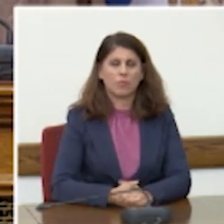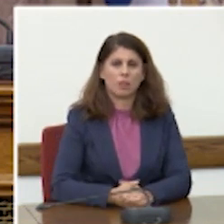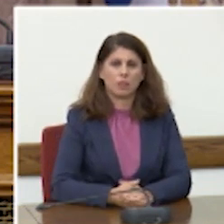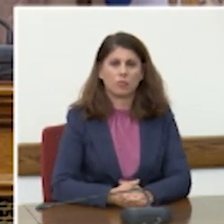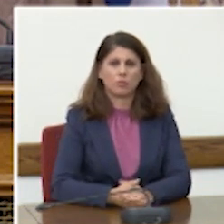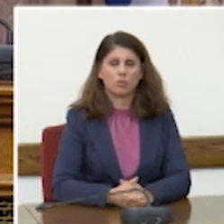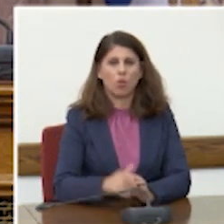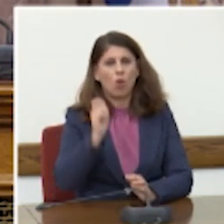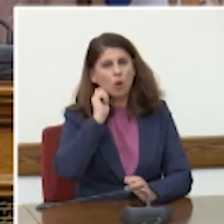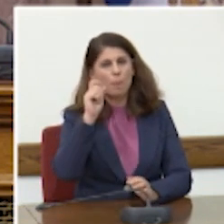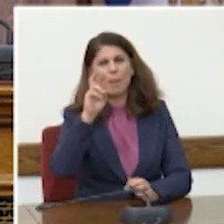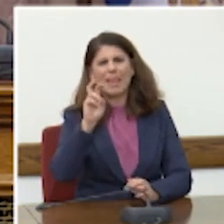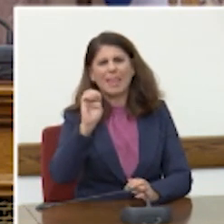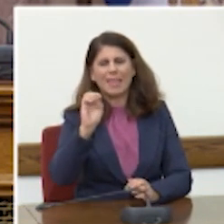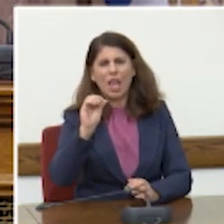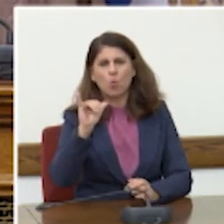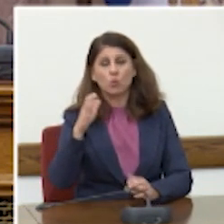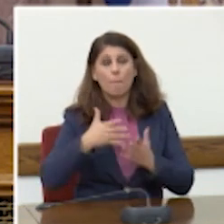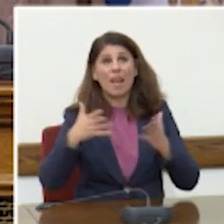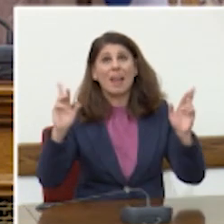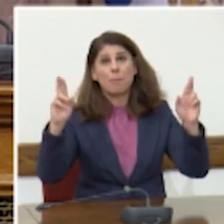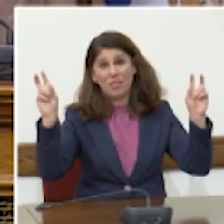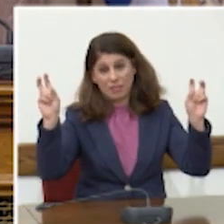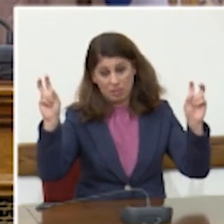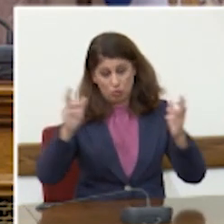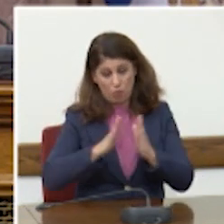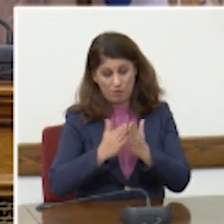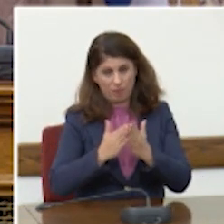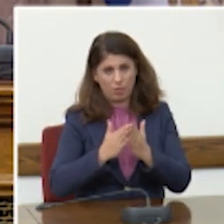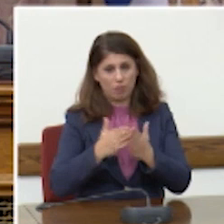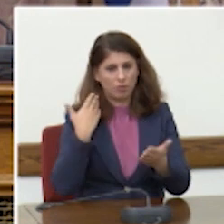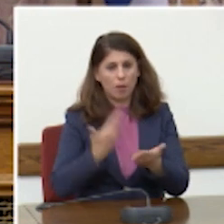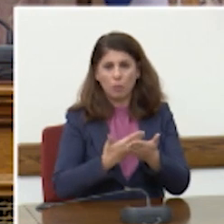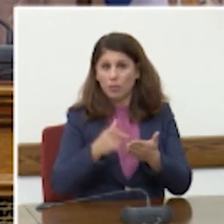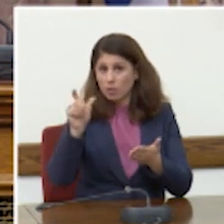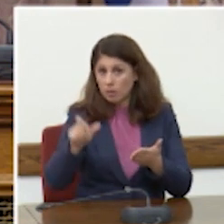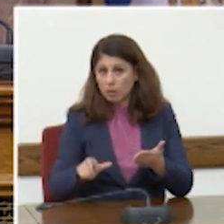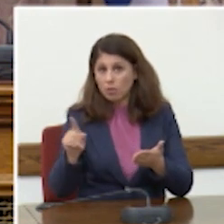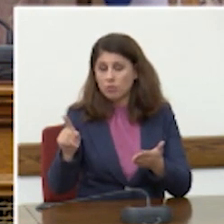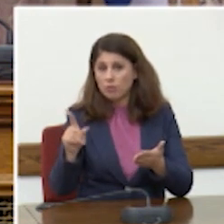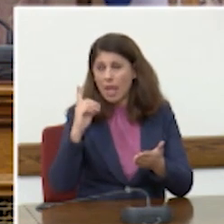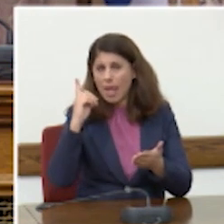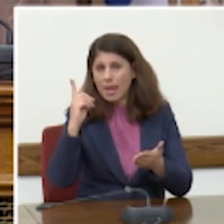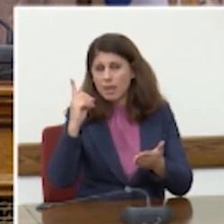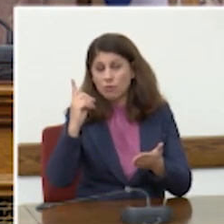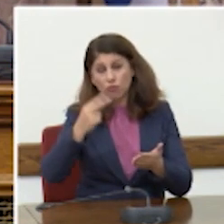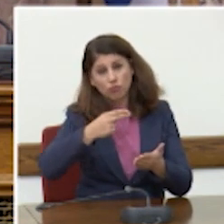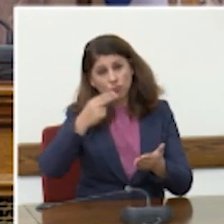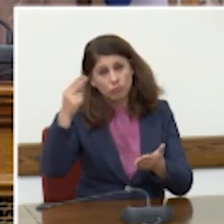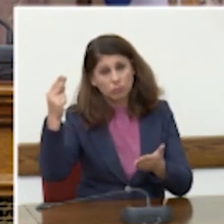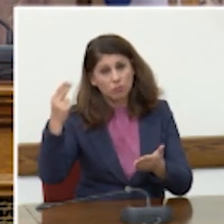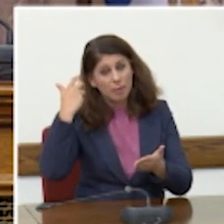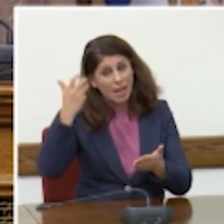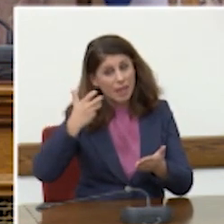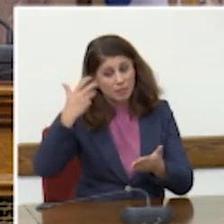της Μεγάλης Ελπίδας αποδείχθηκε τότε ένας από τους πιο επιφανείς μελετητές